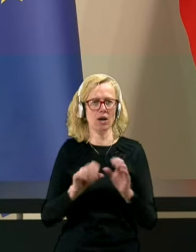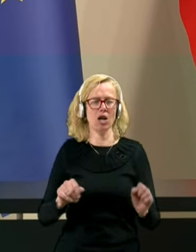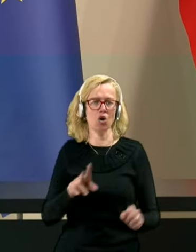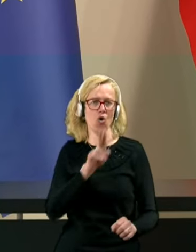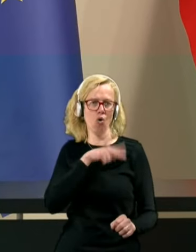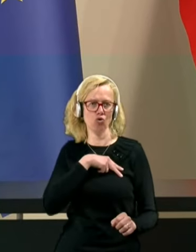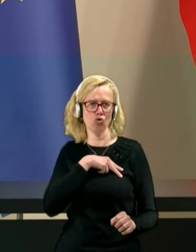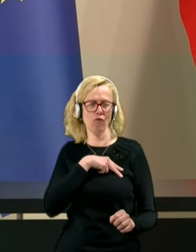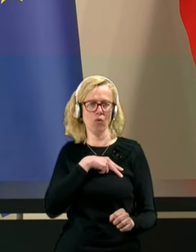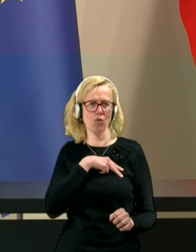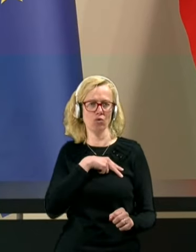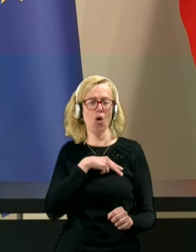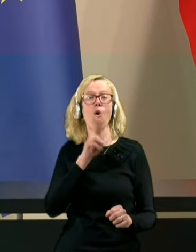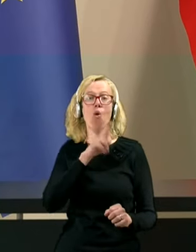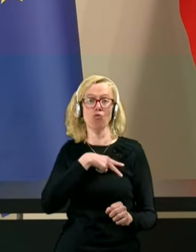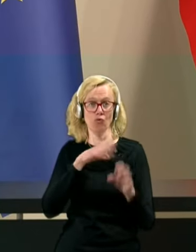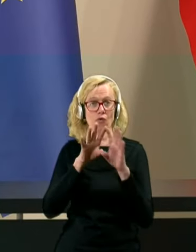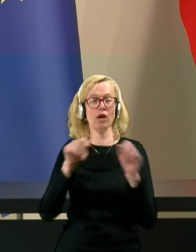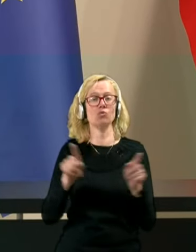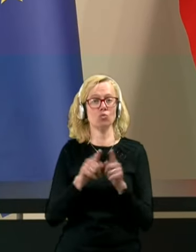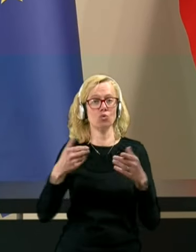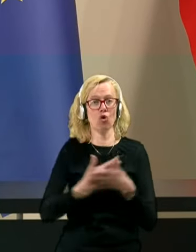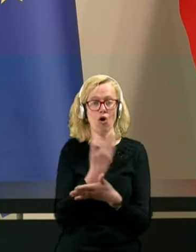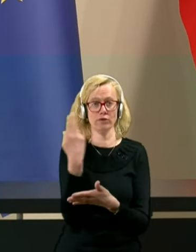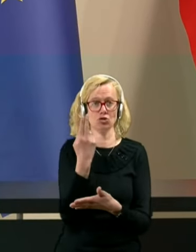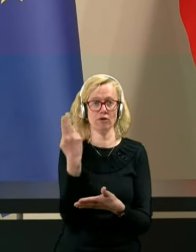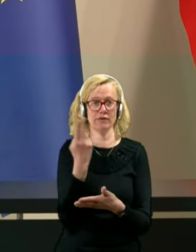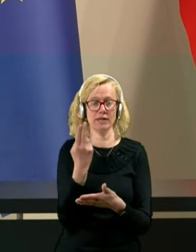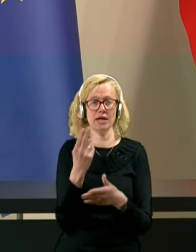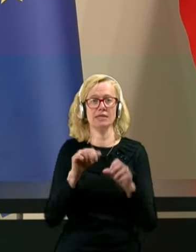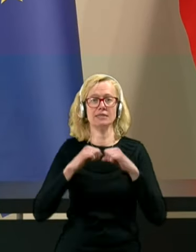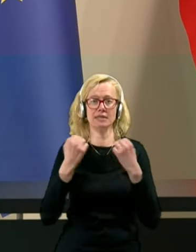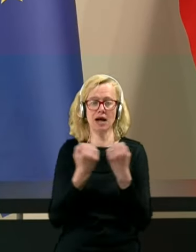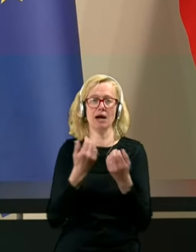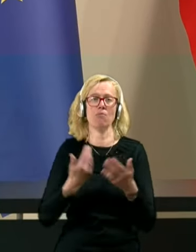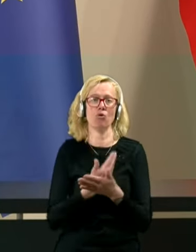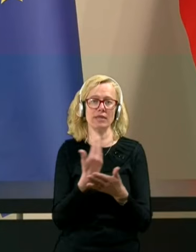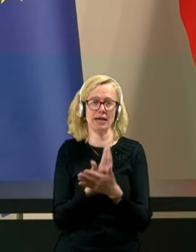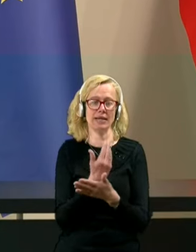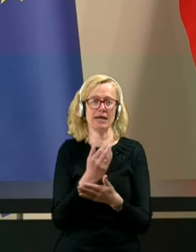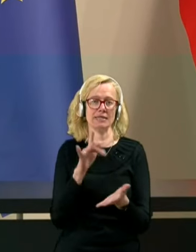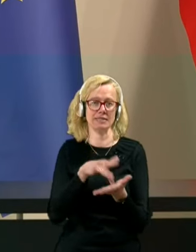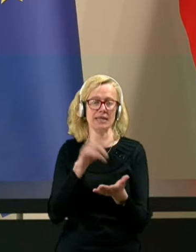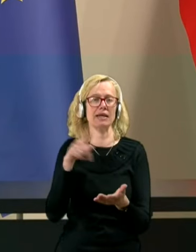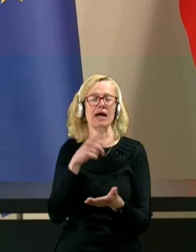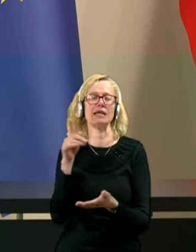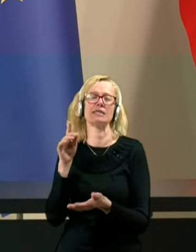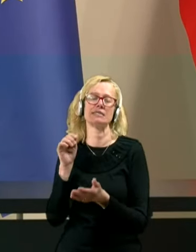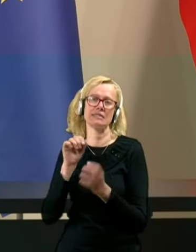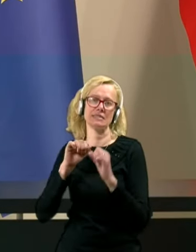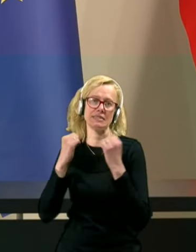odgovorno je ravnala tudi Nova Slovenija, stranka Modernega centra in stranka DESUS.